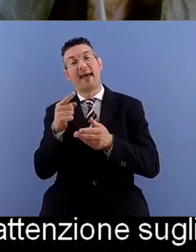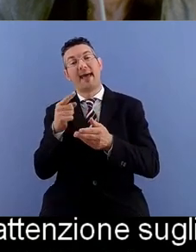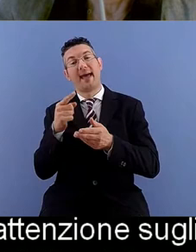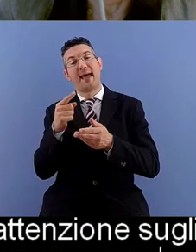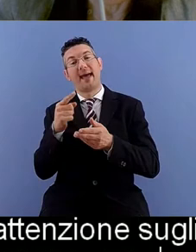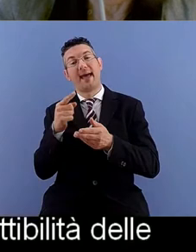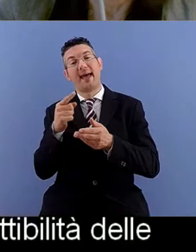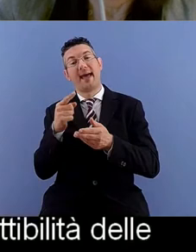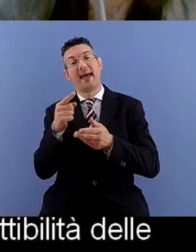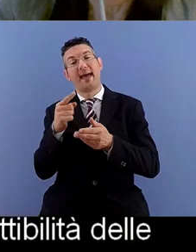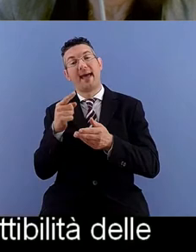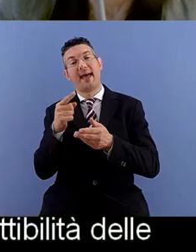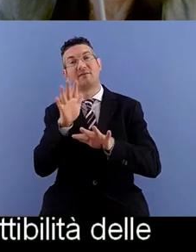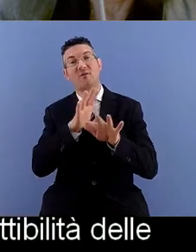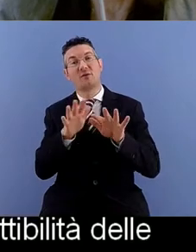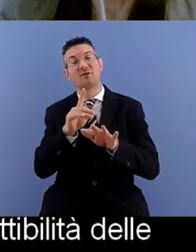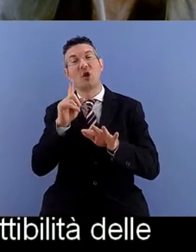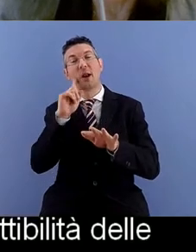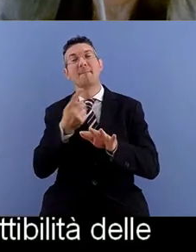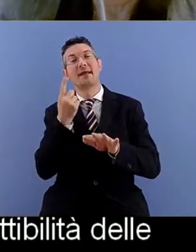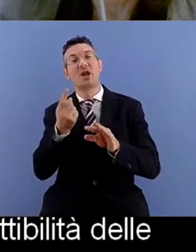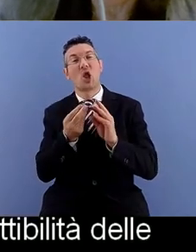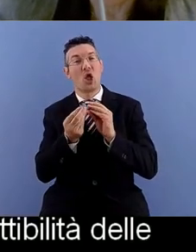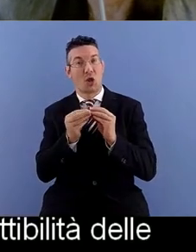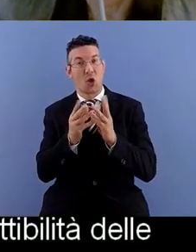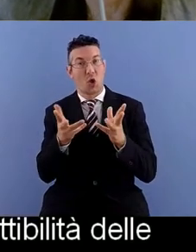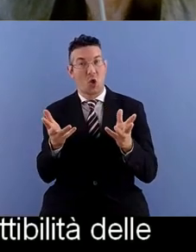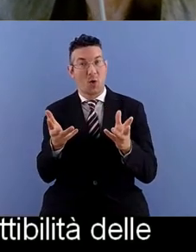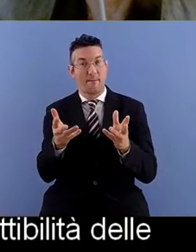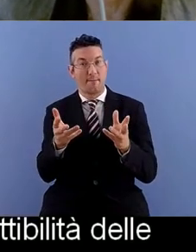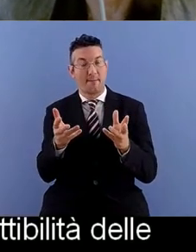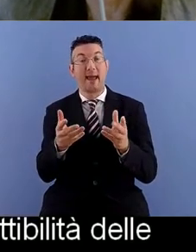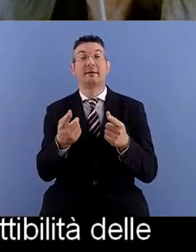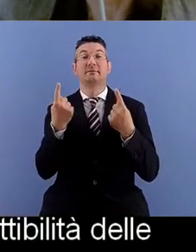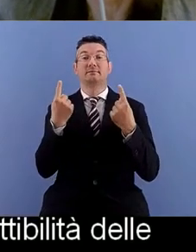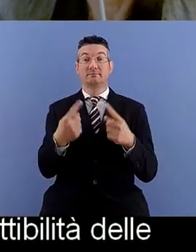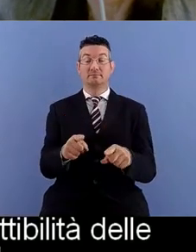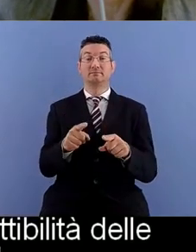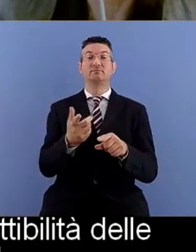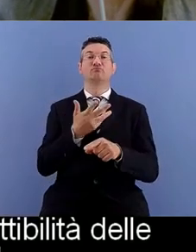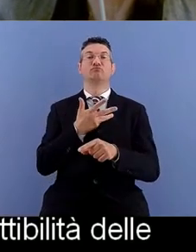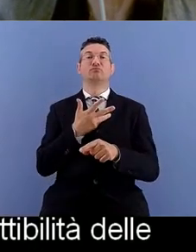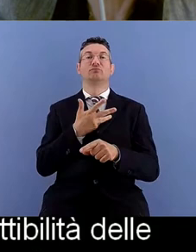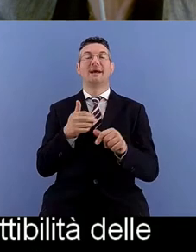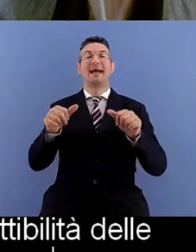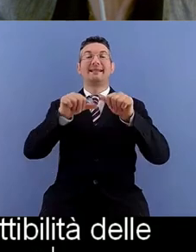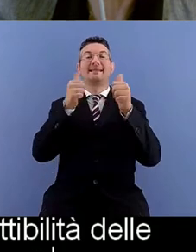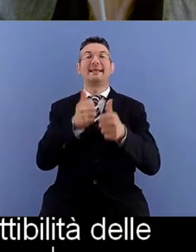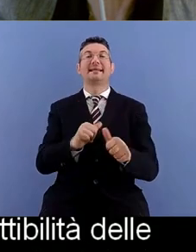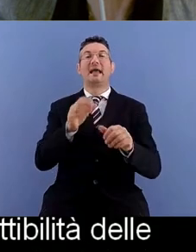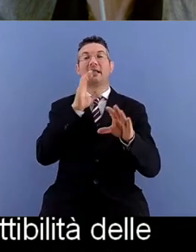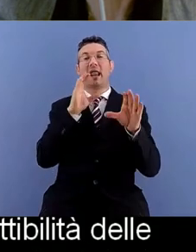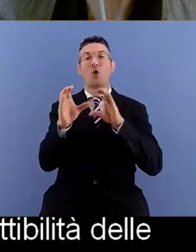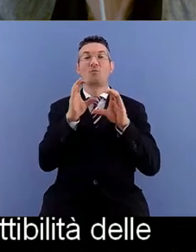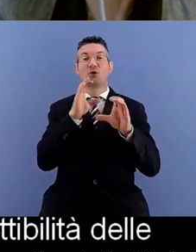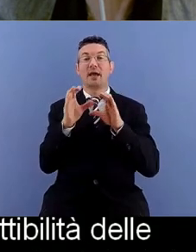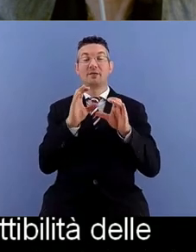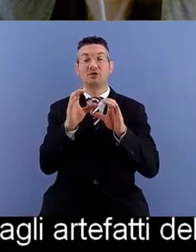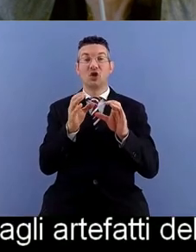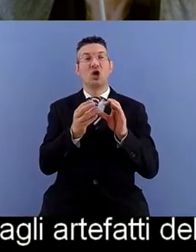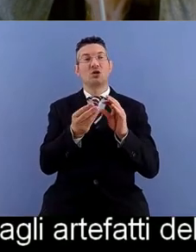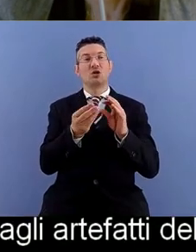e questo quindi lo rende particolarmente applicabile agli artefatti del design della comunicazione che sono artefatti da vedere, da